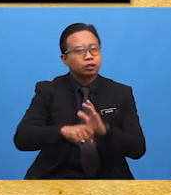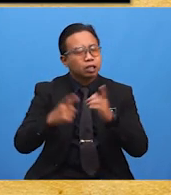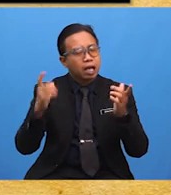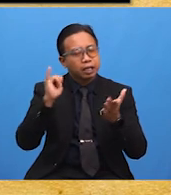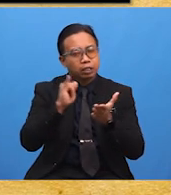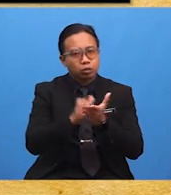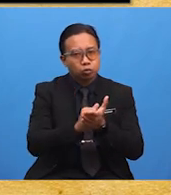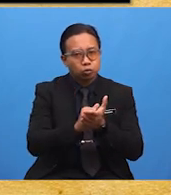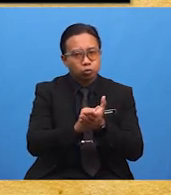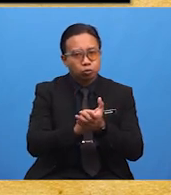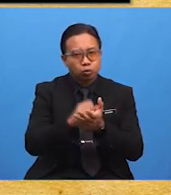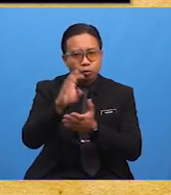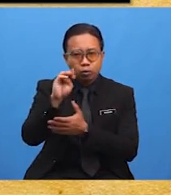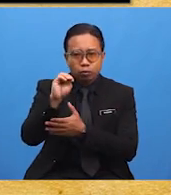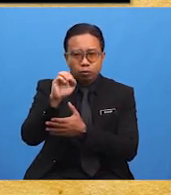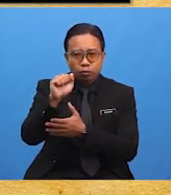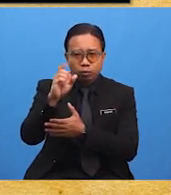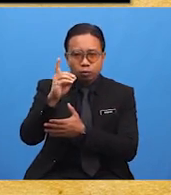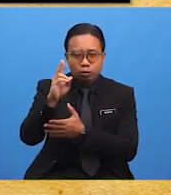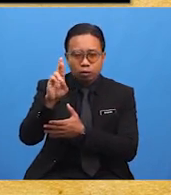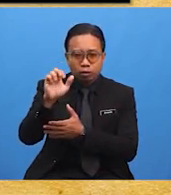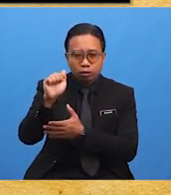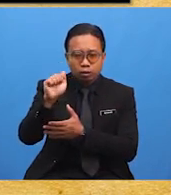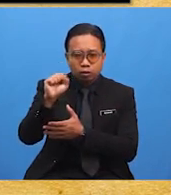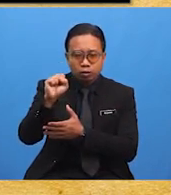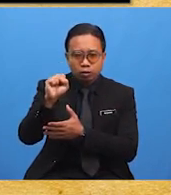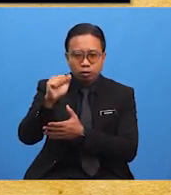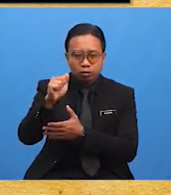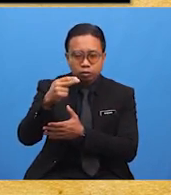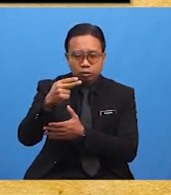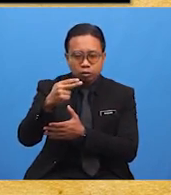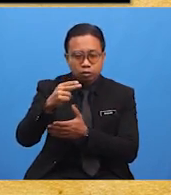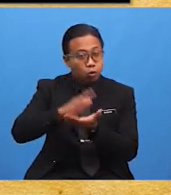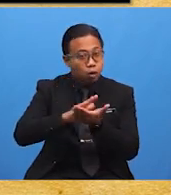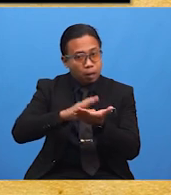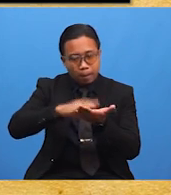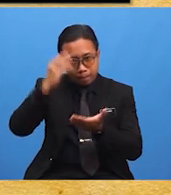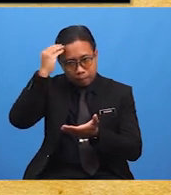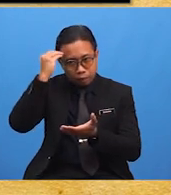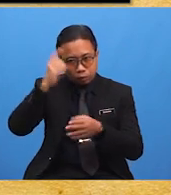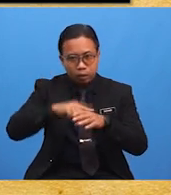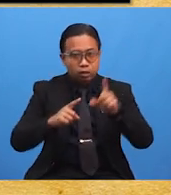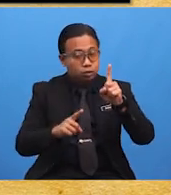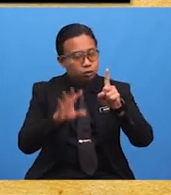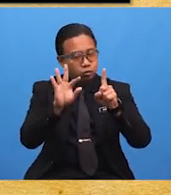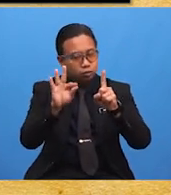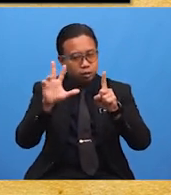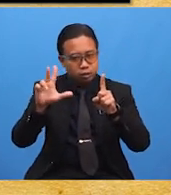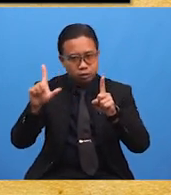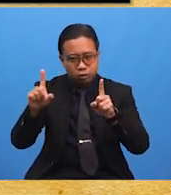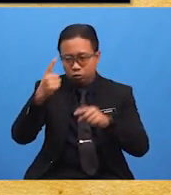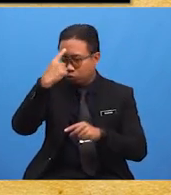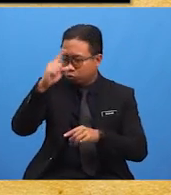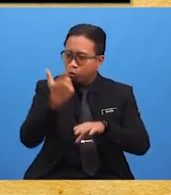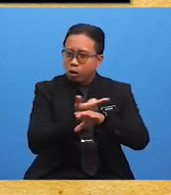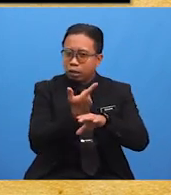Madrasah Melayu iaitu Malay College ditubuhkan pada tahun 1931 untuk